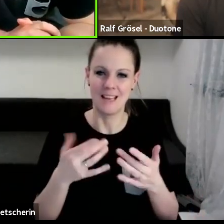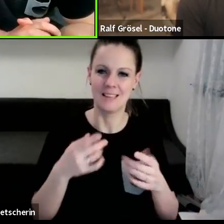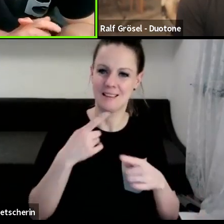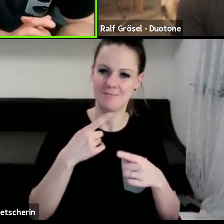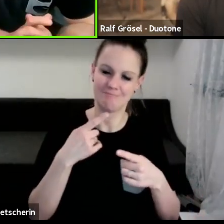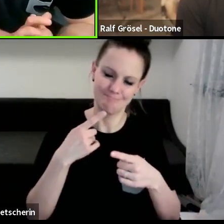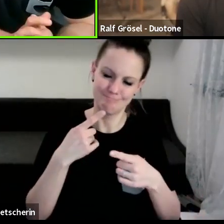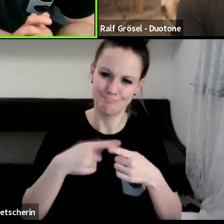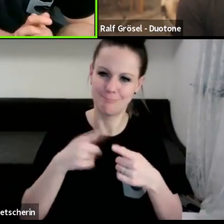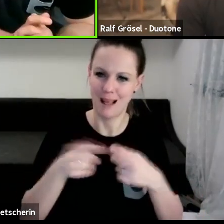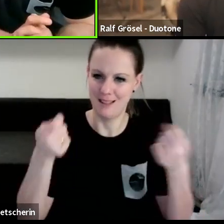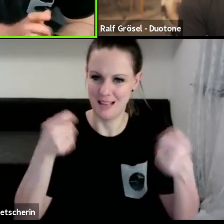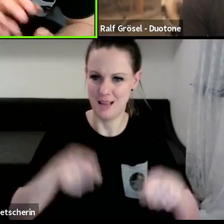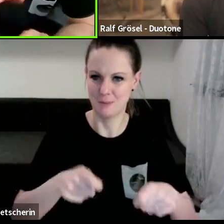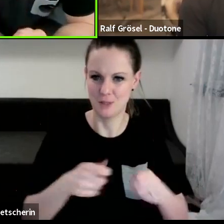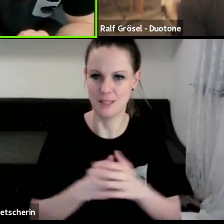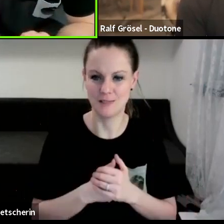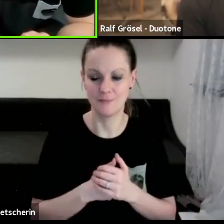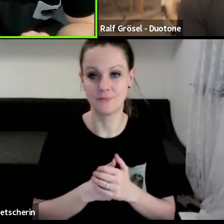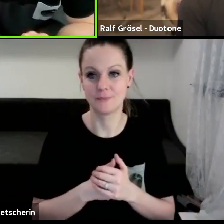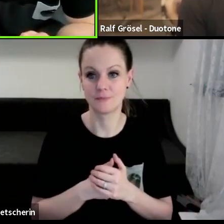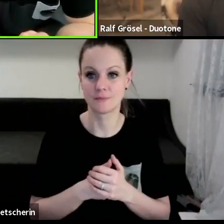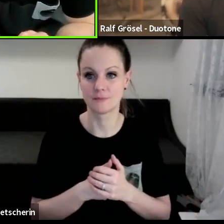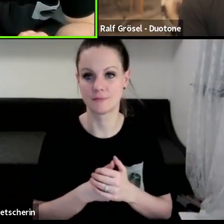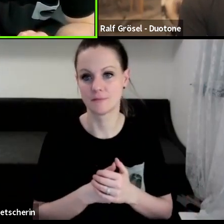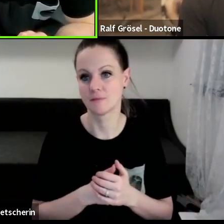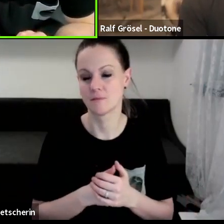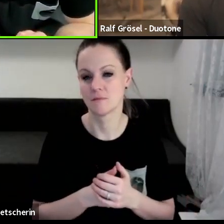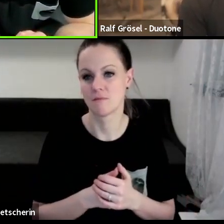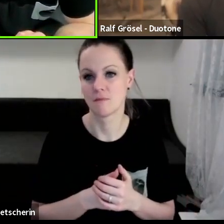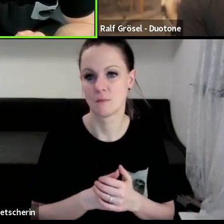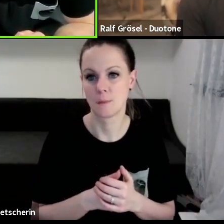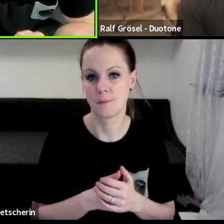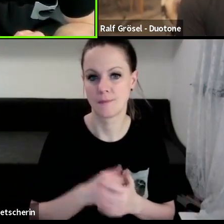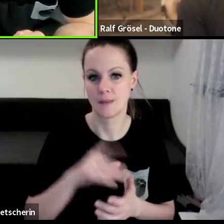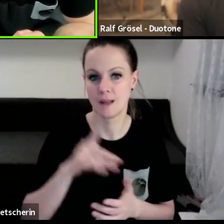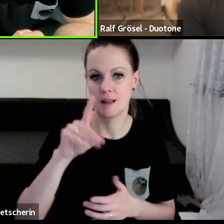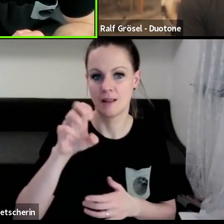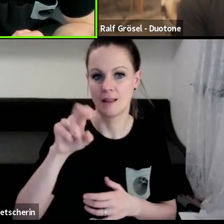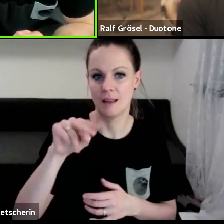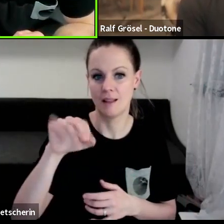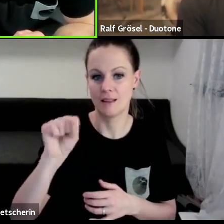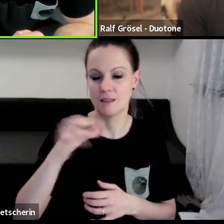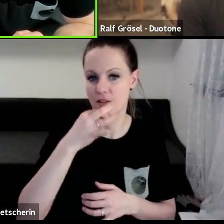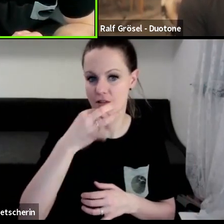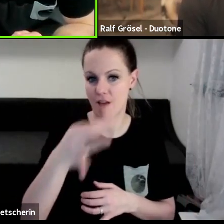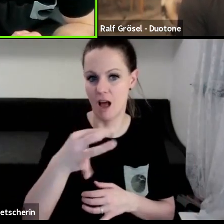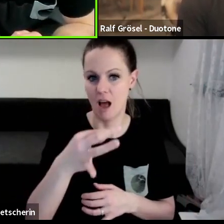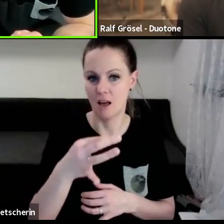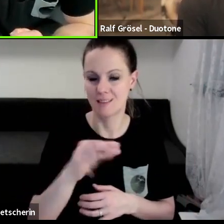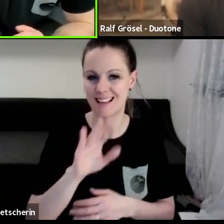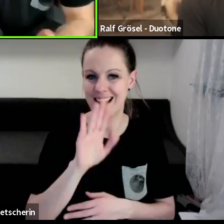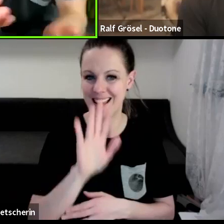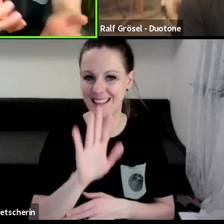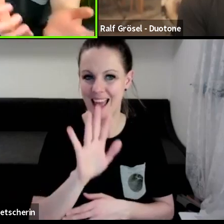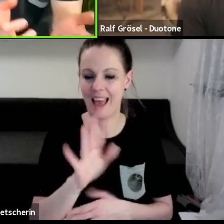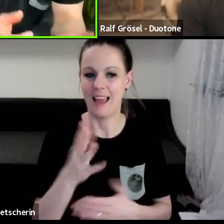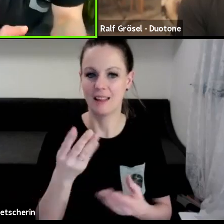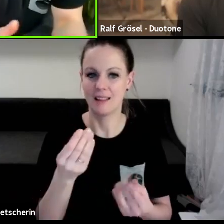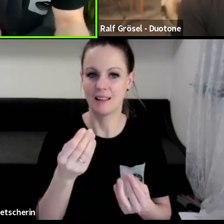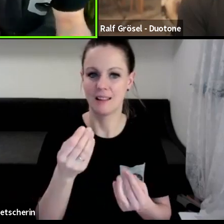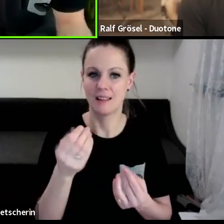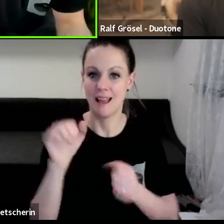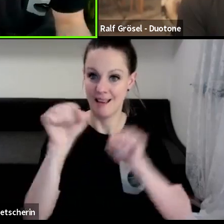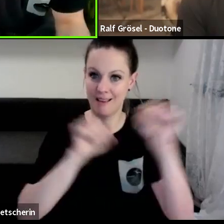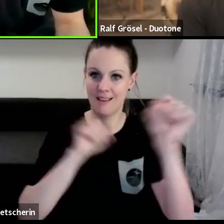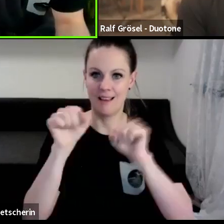kommen. Da fragt noch der Dennis war das. Was ist so dein Kite, auf den